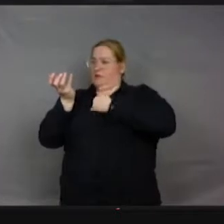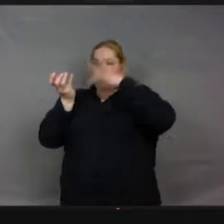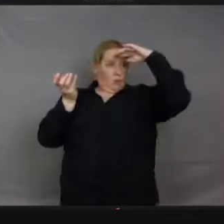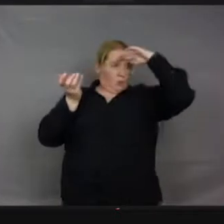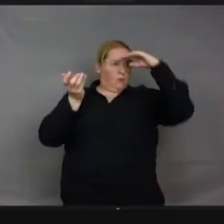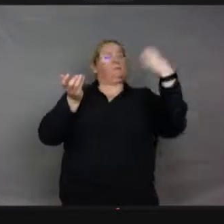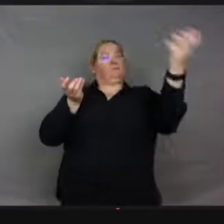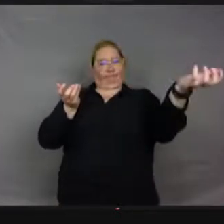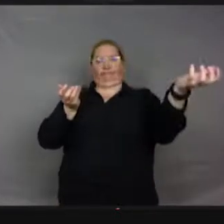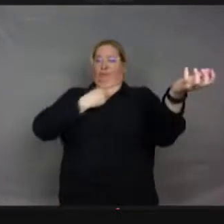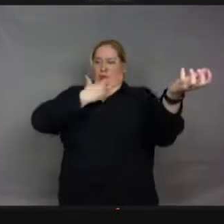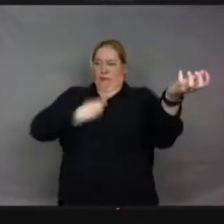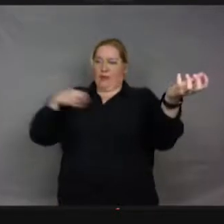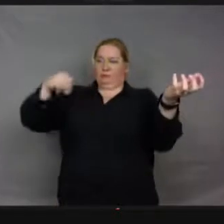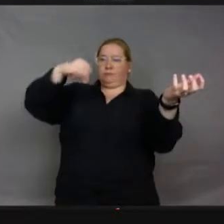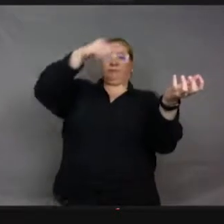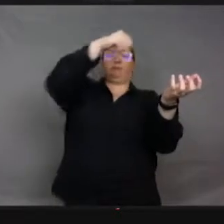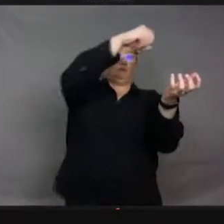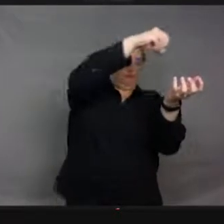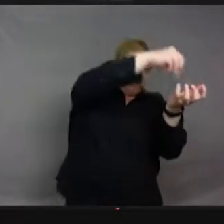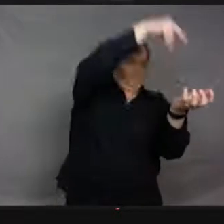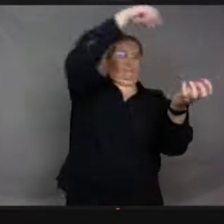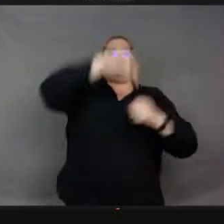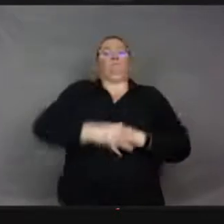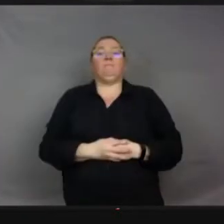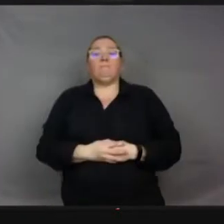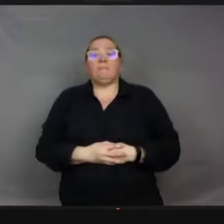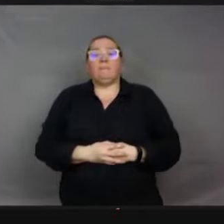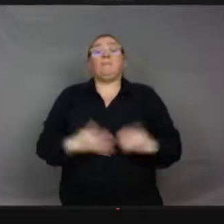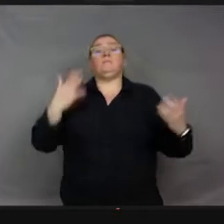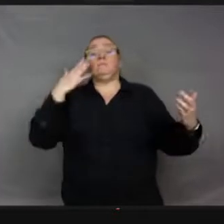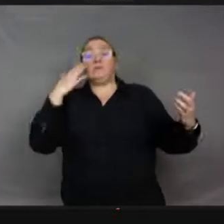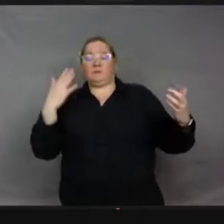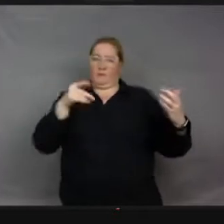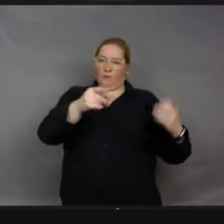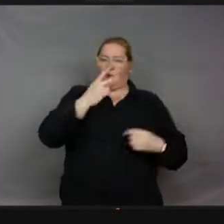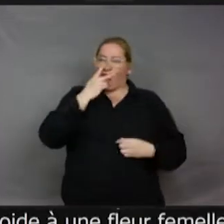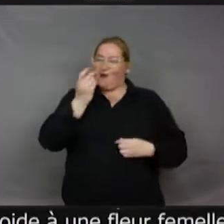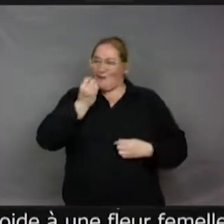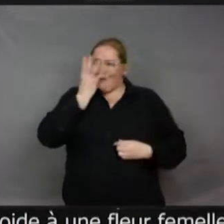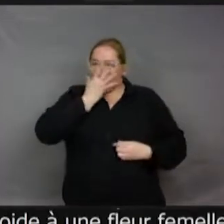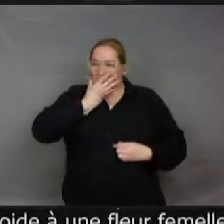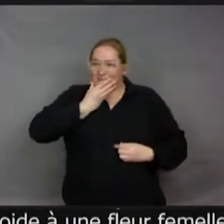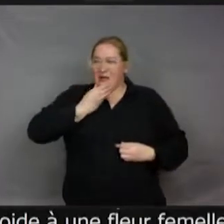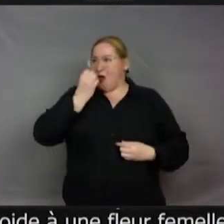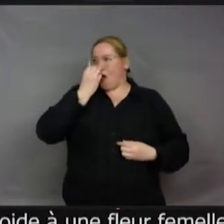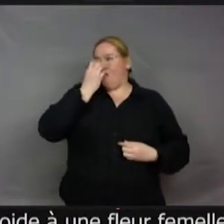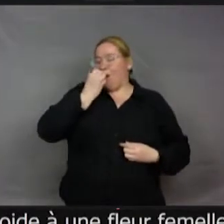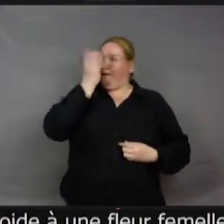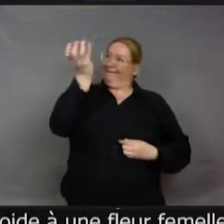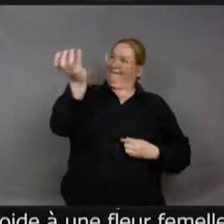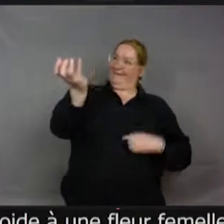du coup, quand vous voyez une fleur, tout ce que vous trouvez remarquable, joli, leur permet d'attirer les insectes. Et donc,